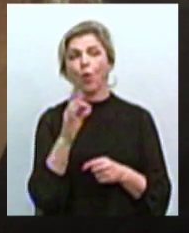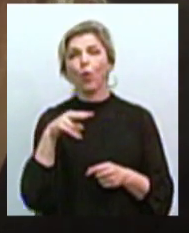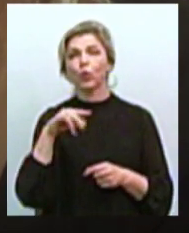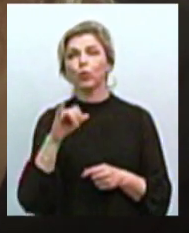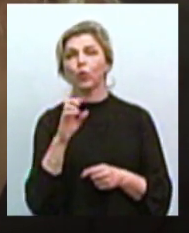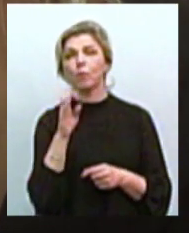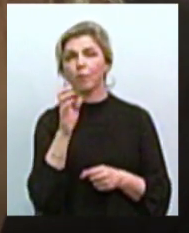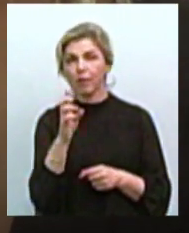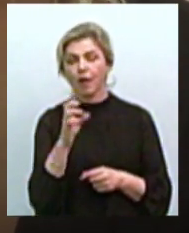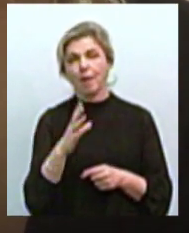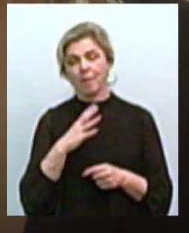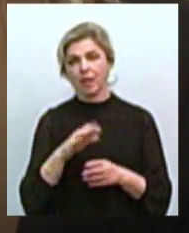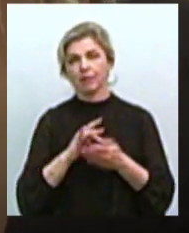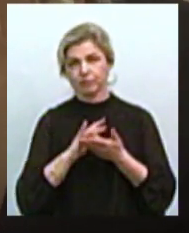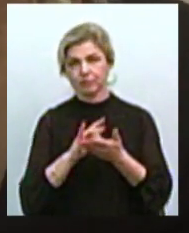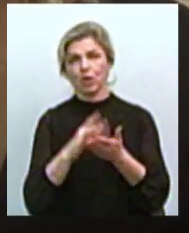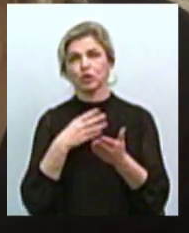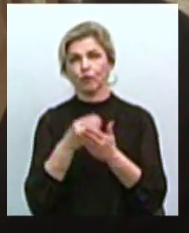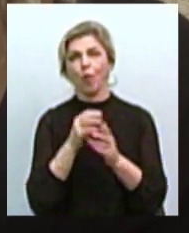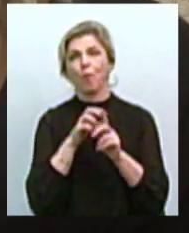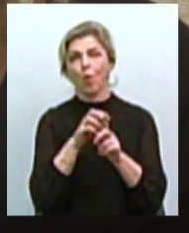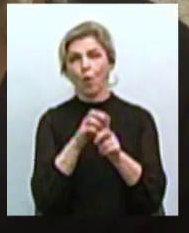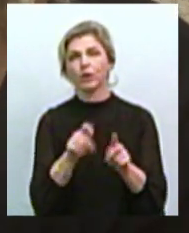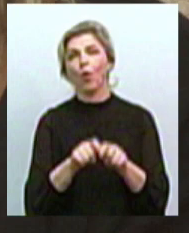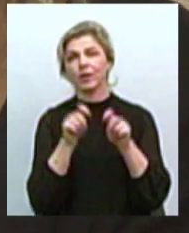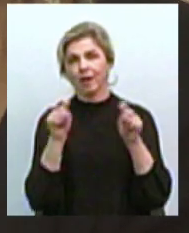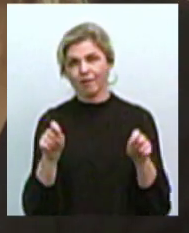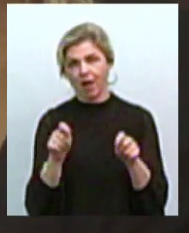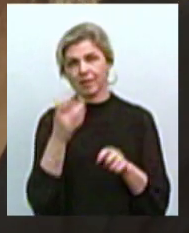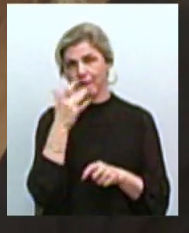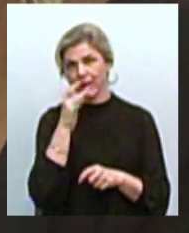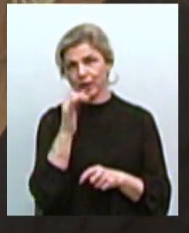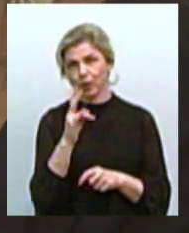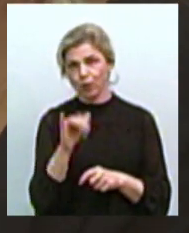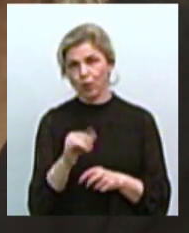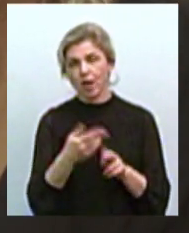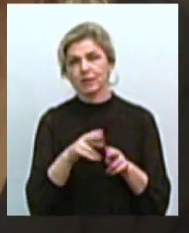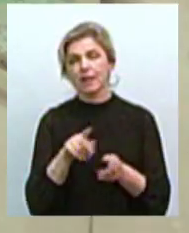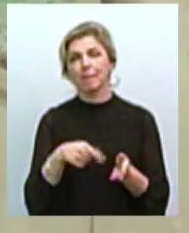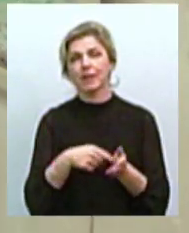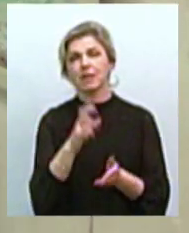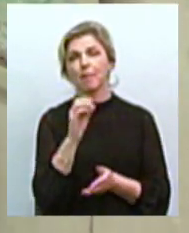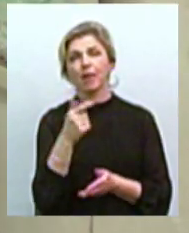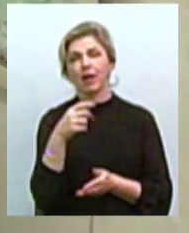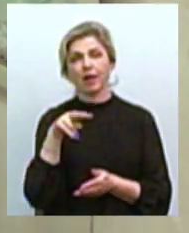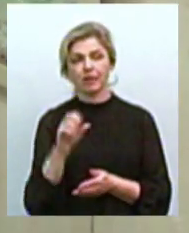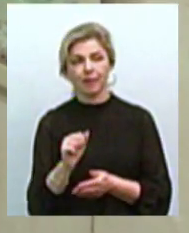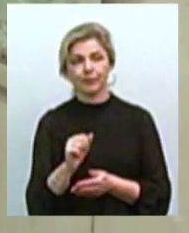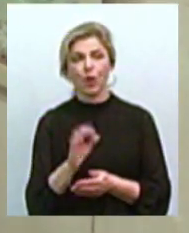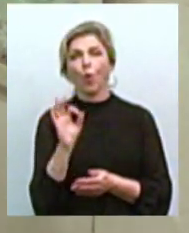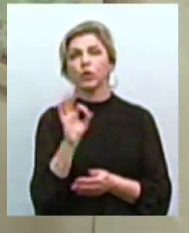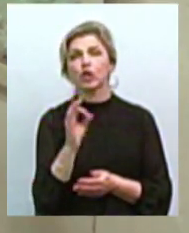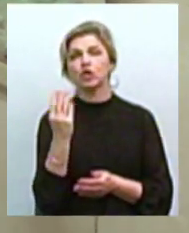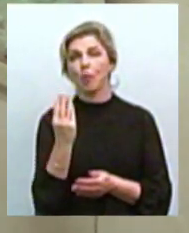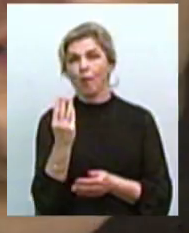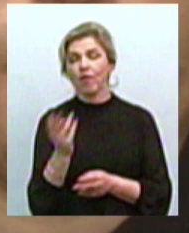у свій похід відкривати Америку. Це місто Вегва». Олексій Шаповалов прийшов на виставку